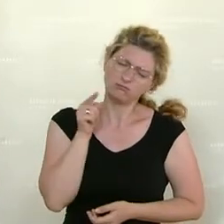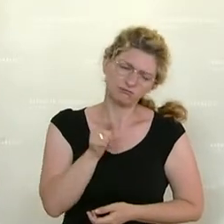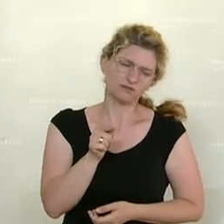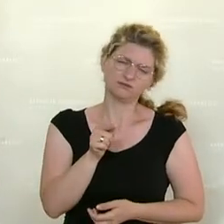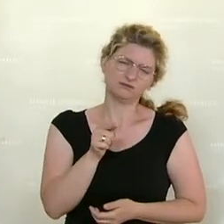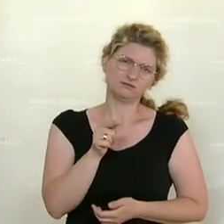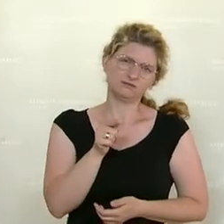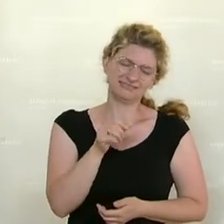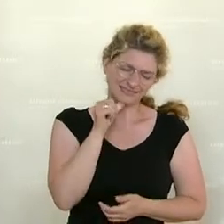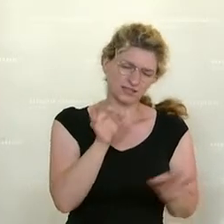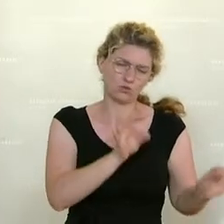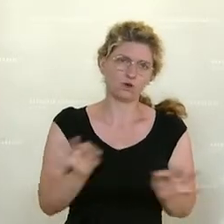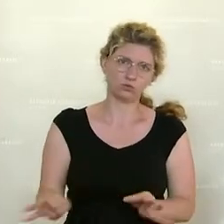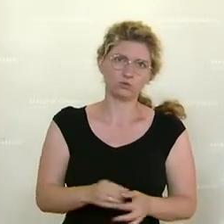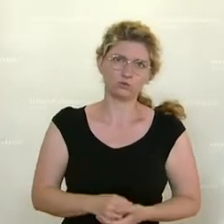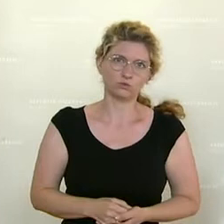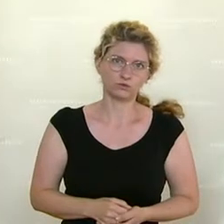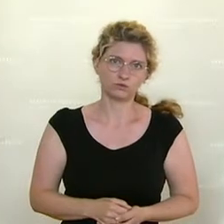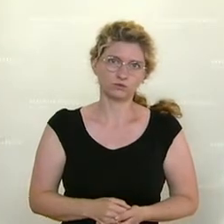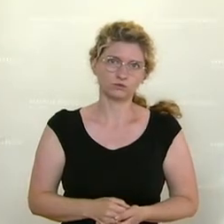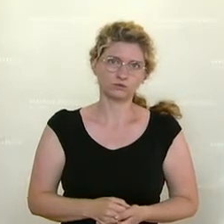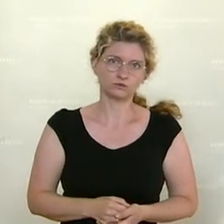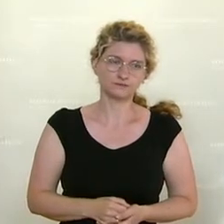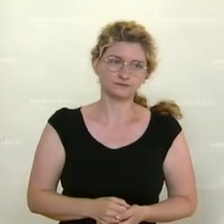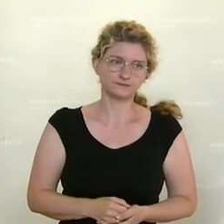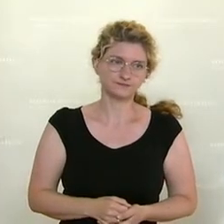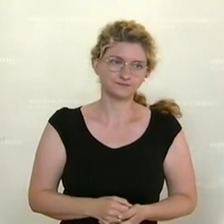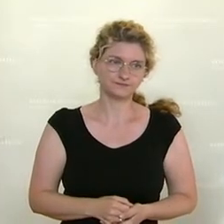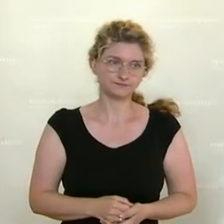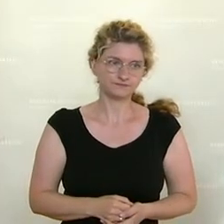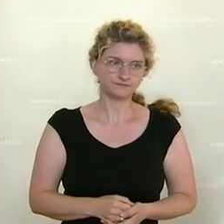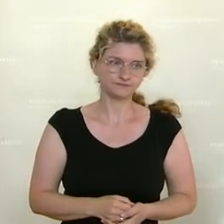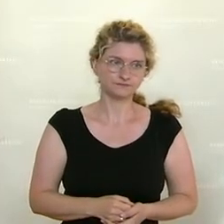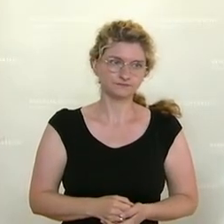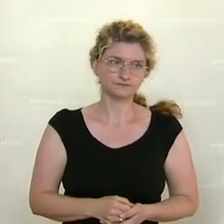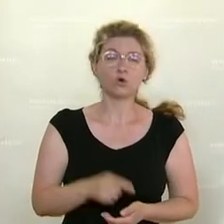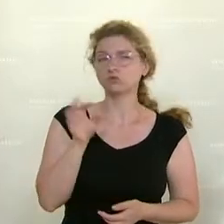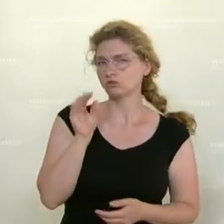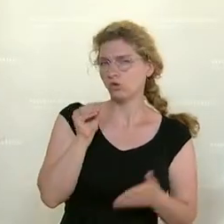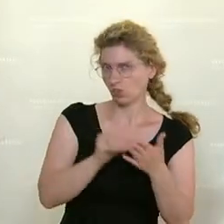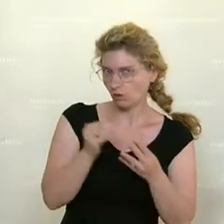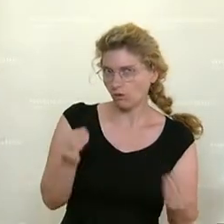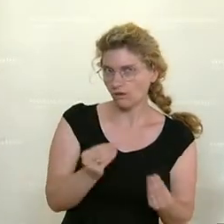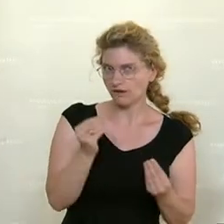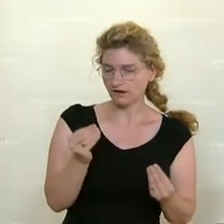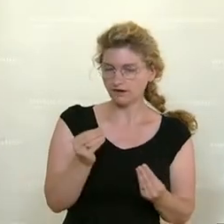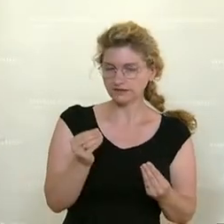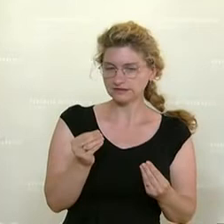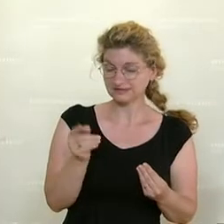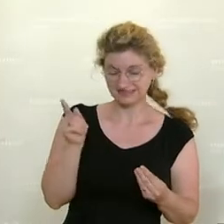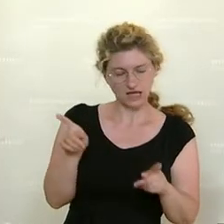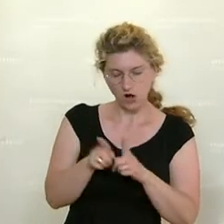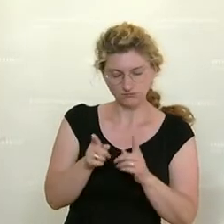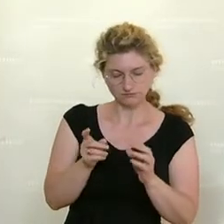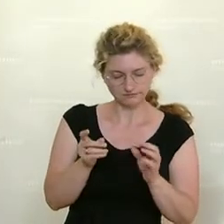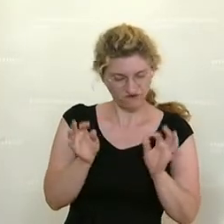nicht in Ordnung. Und noch etwas. Und ich mache heute ganz, ganz, ganz was Schlimmes. Und